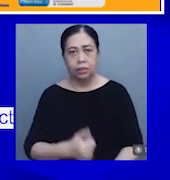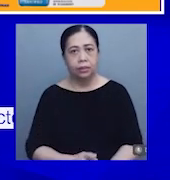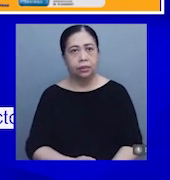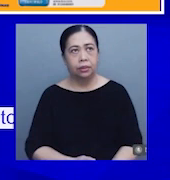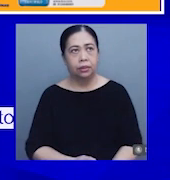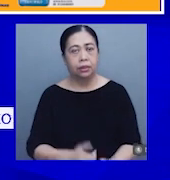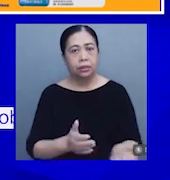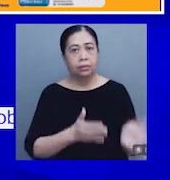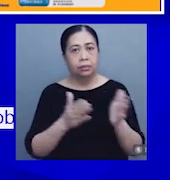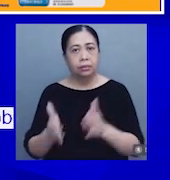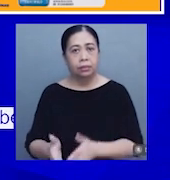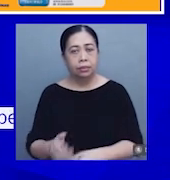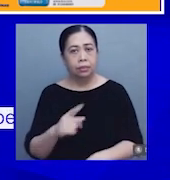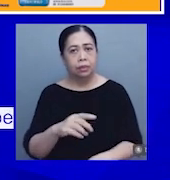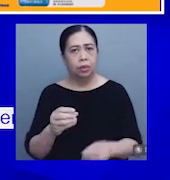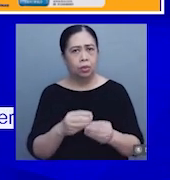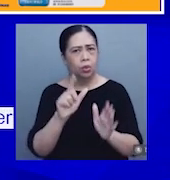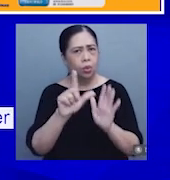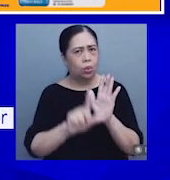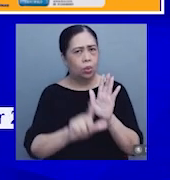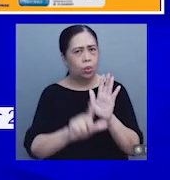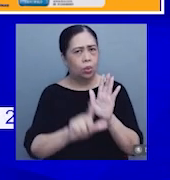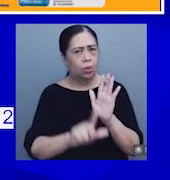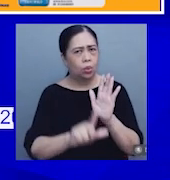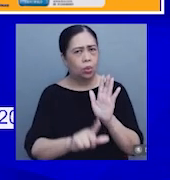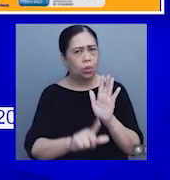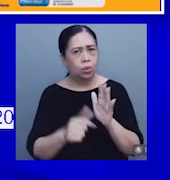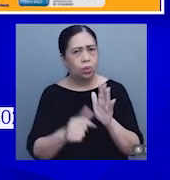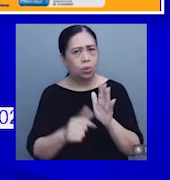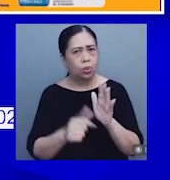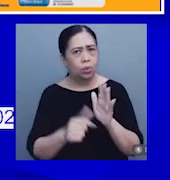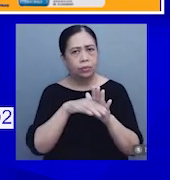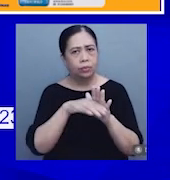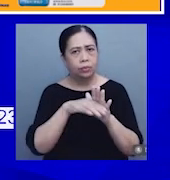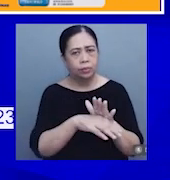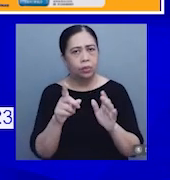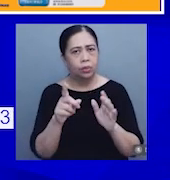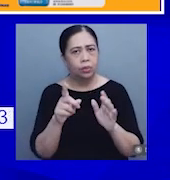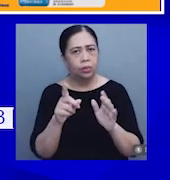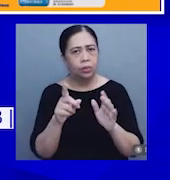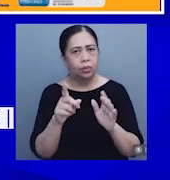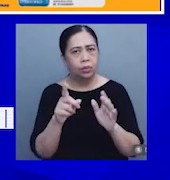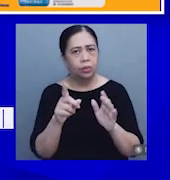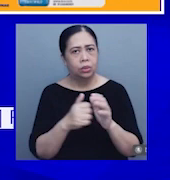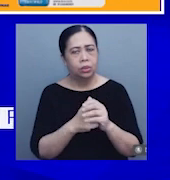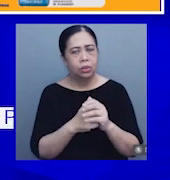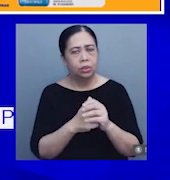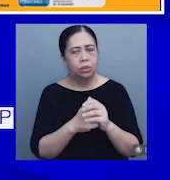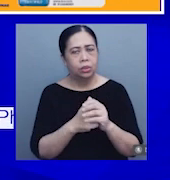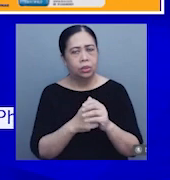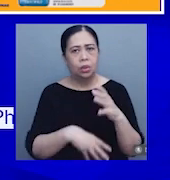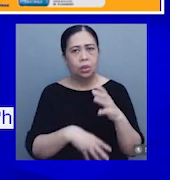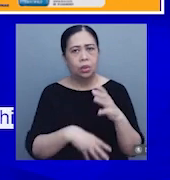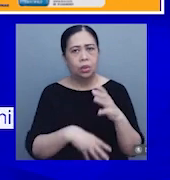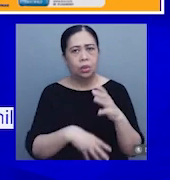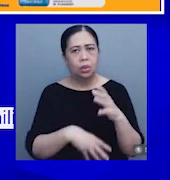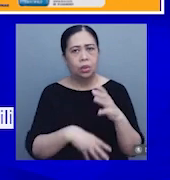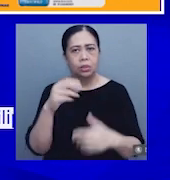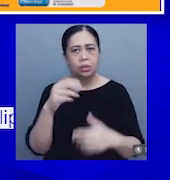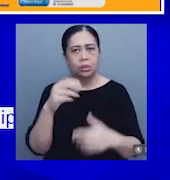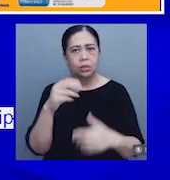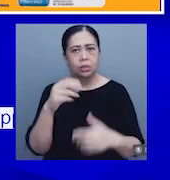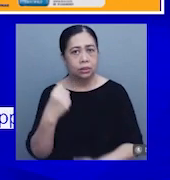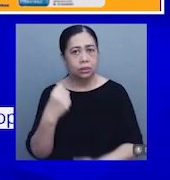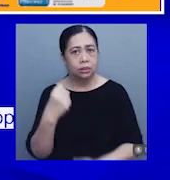Samantala, ang pinakamababang inflation sa riyon sa labas ng National Capital Region itong September ay naitala sa Region